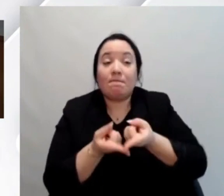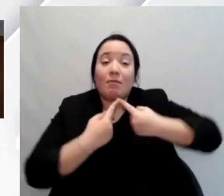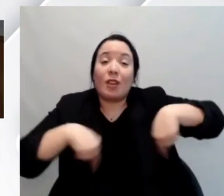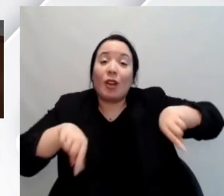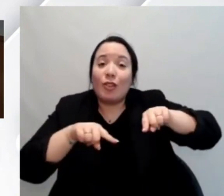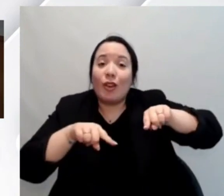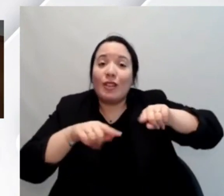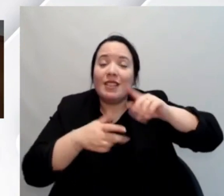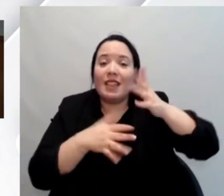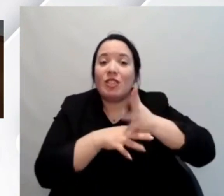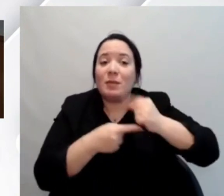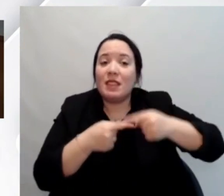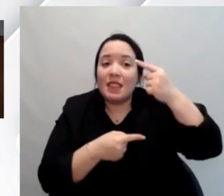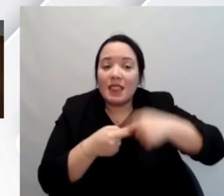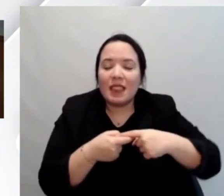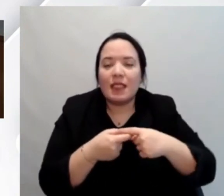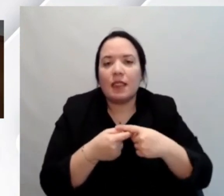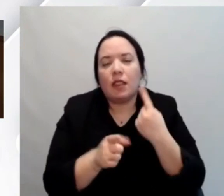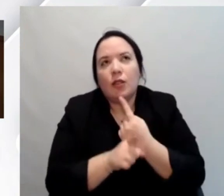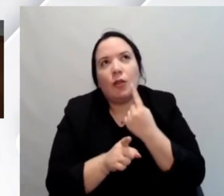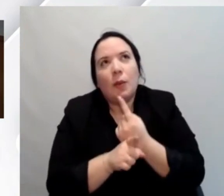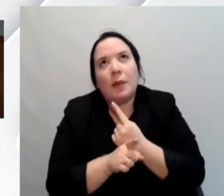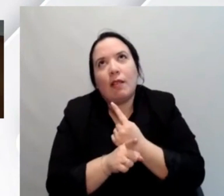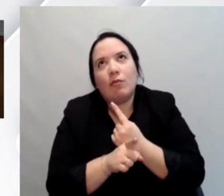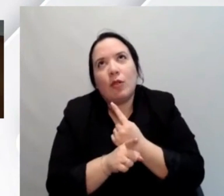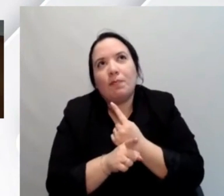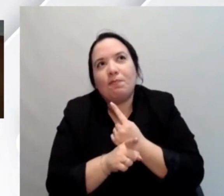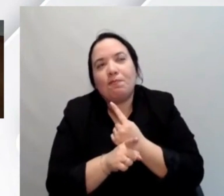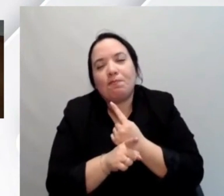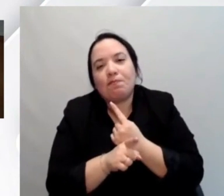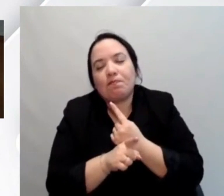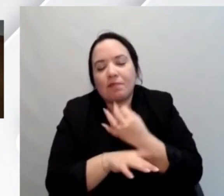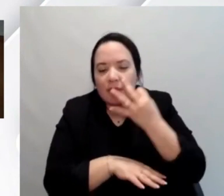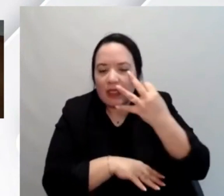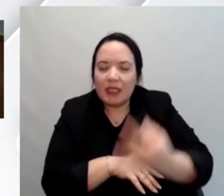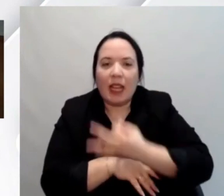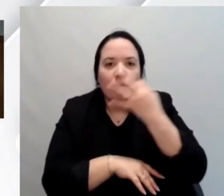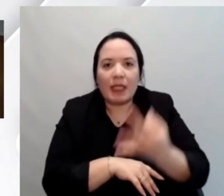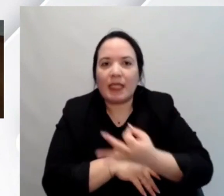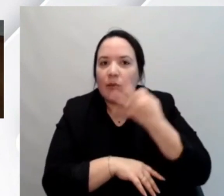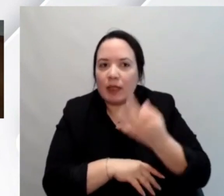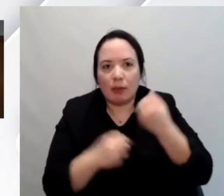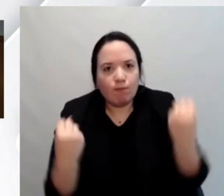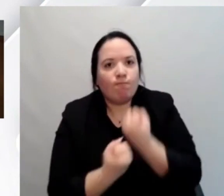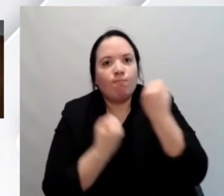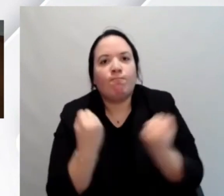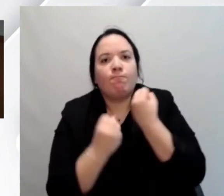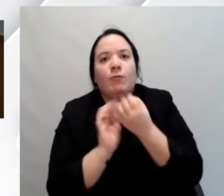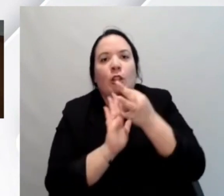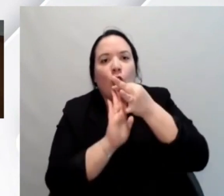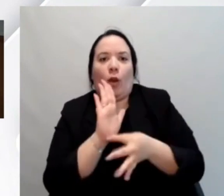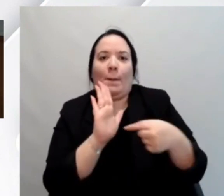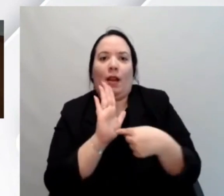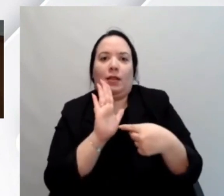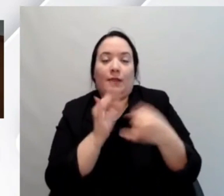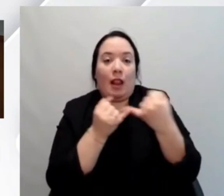dobbiamo sempre di più portare le le basi per far sì che la normativa